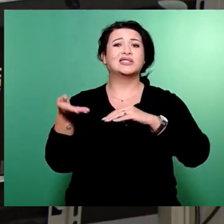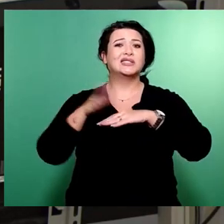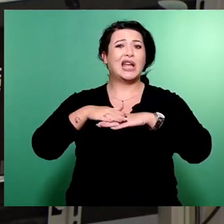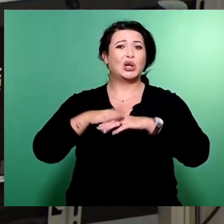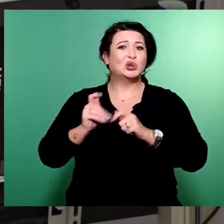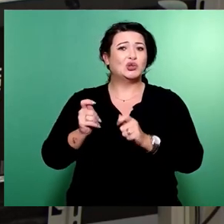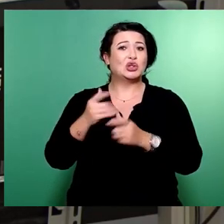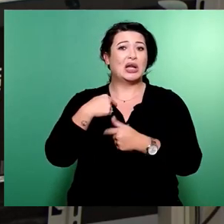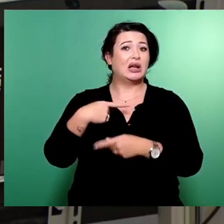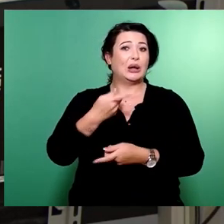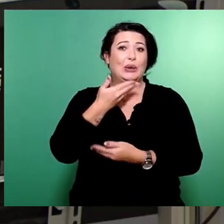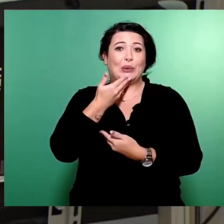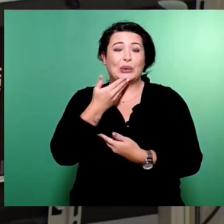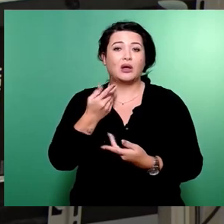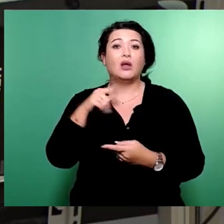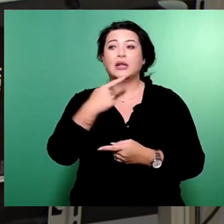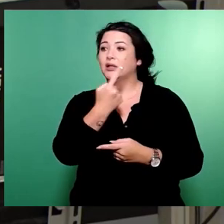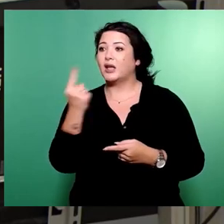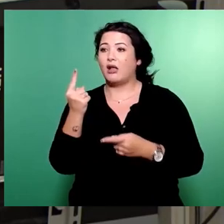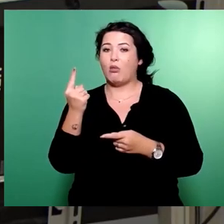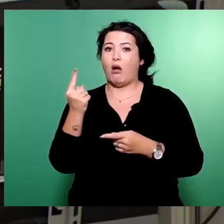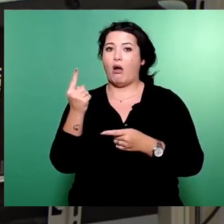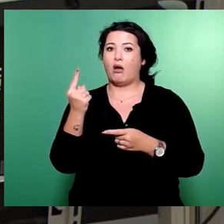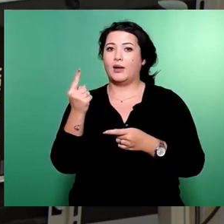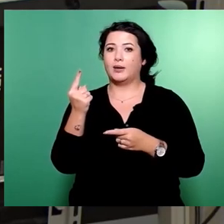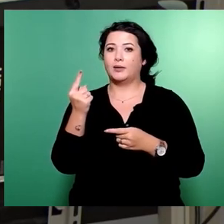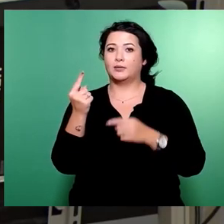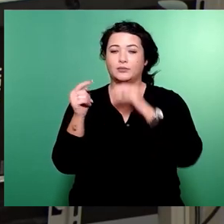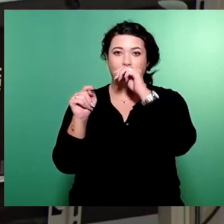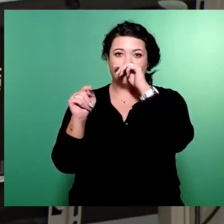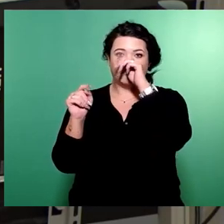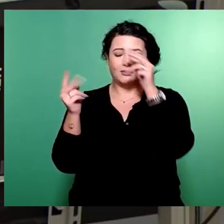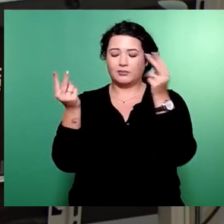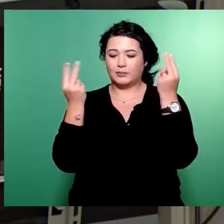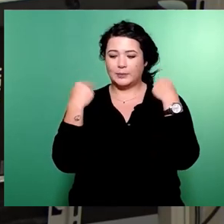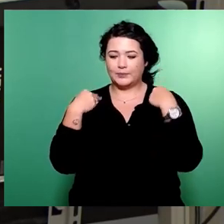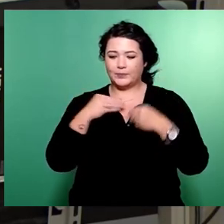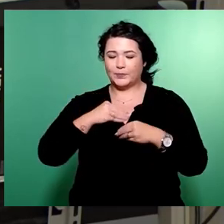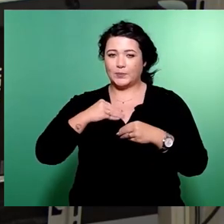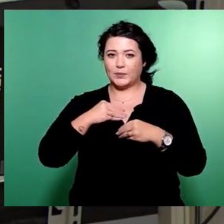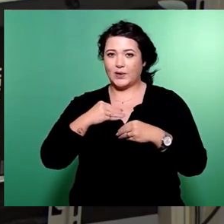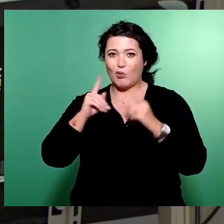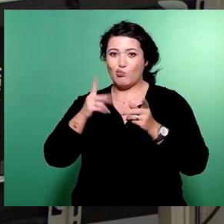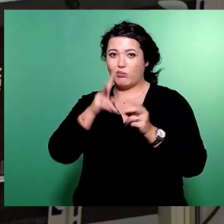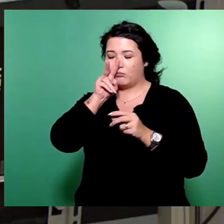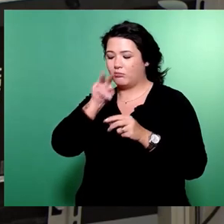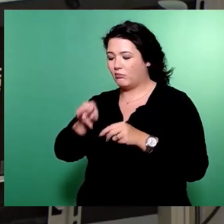Stelle schamvoll in die andere Richtung dieses Plenarsaals wenden. Denn das, was in dem